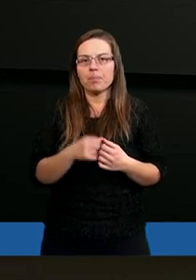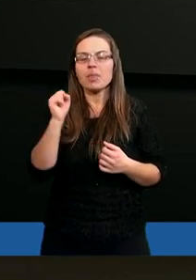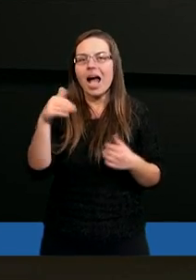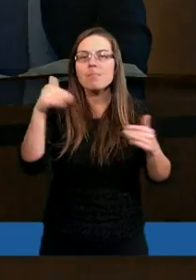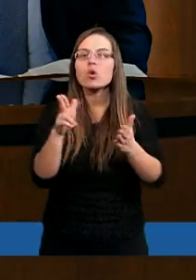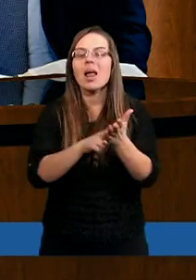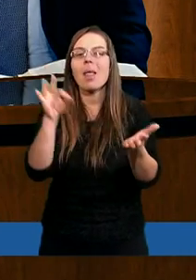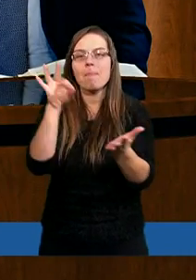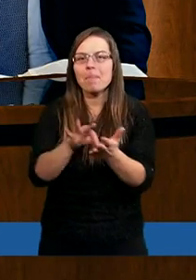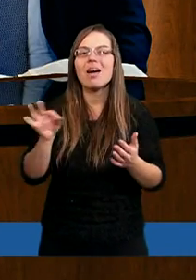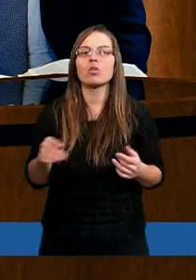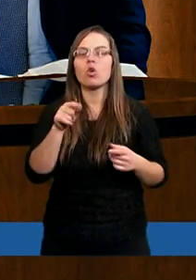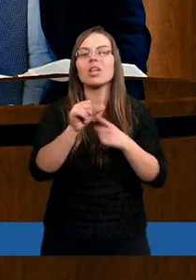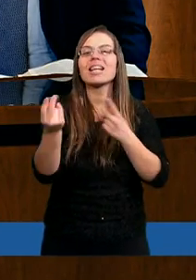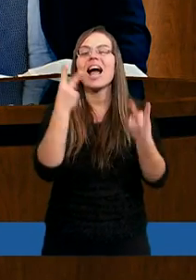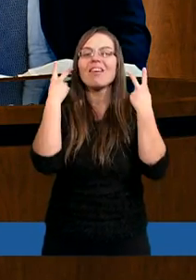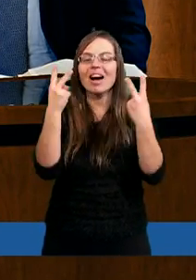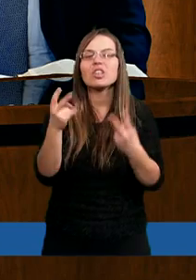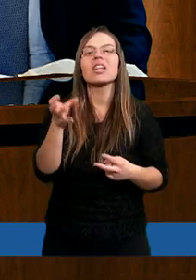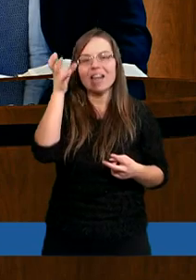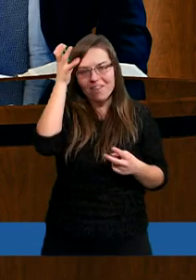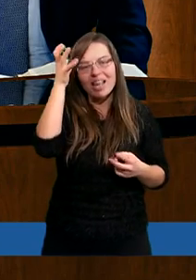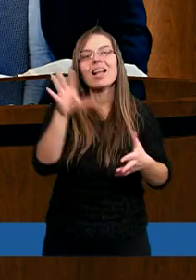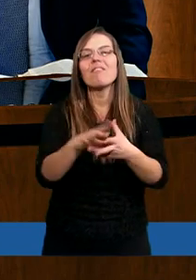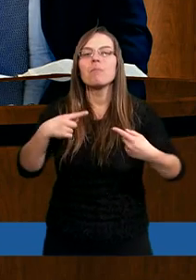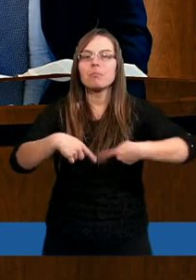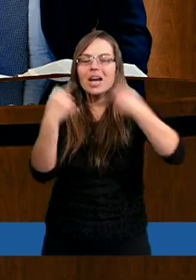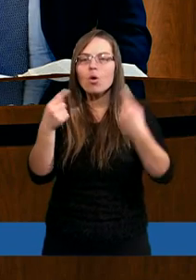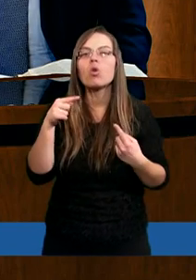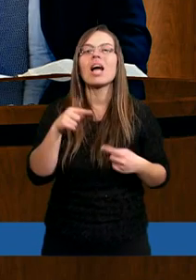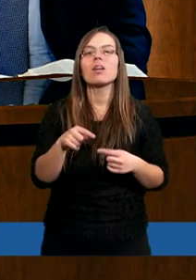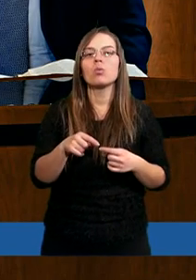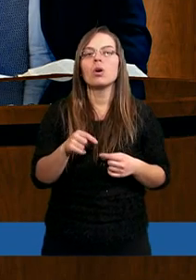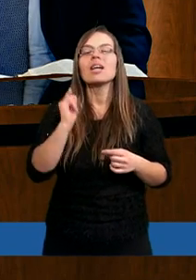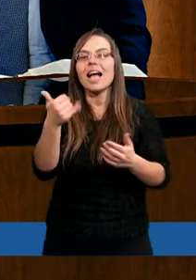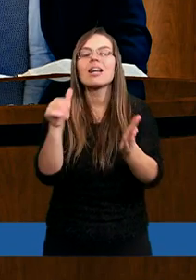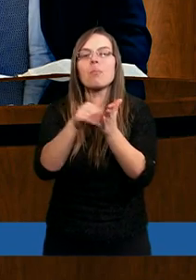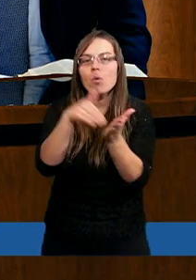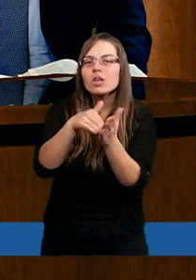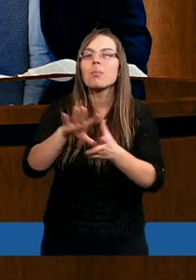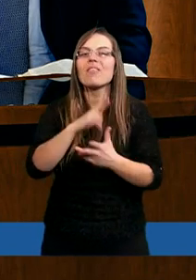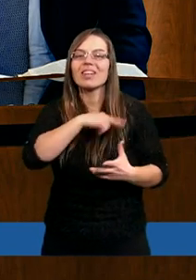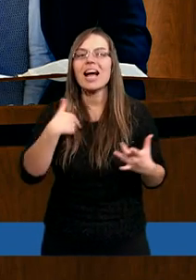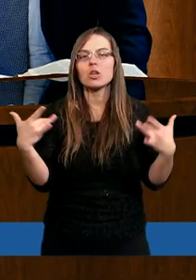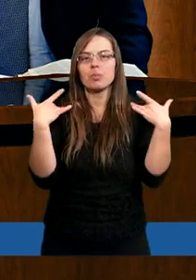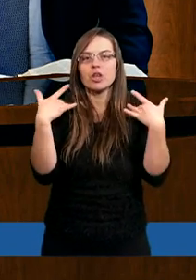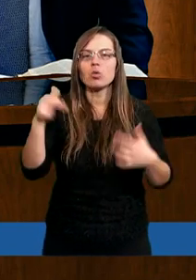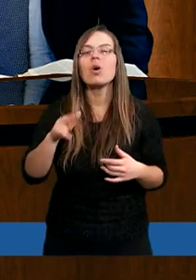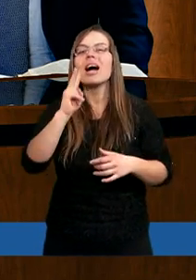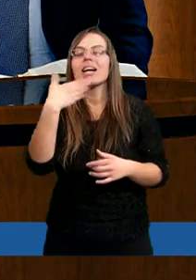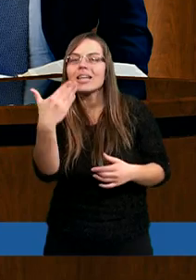A może na pewno jest to najważniejsza wiedza, przekonanie, jakiego potrzebujemy w życiu?